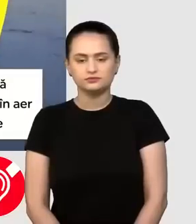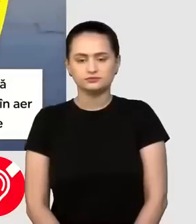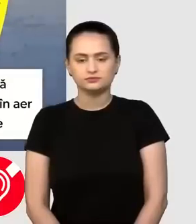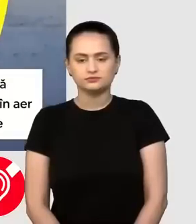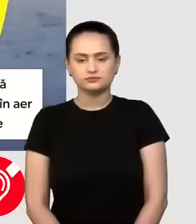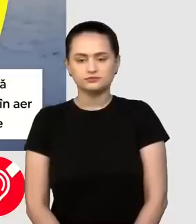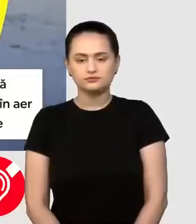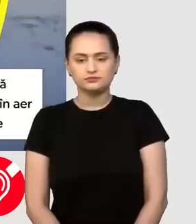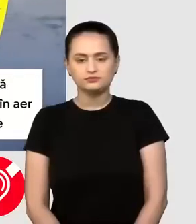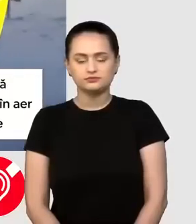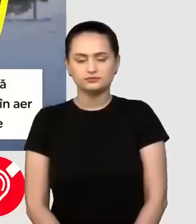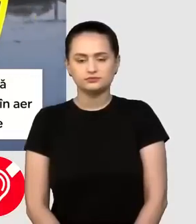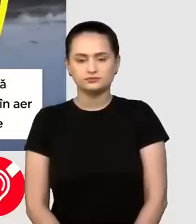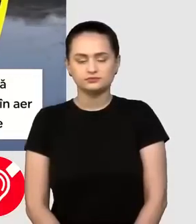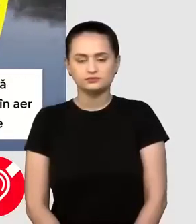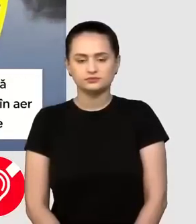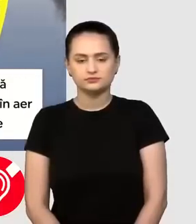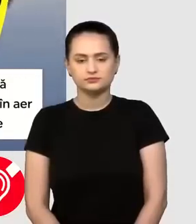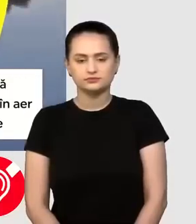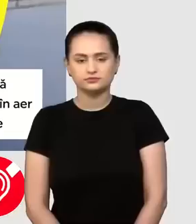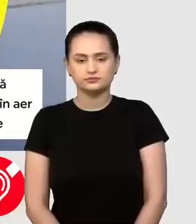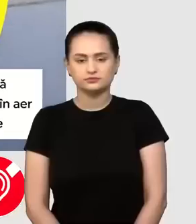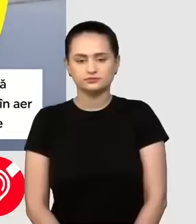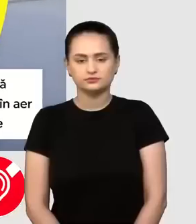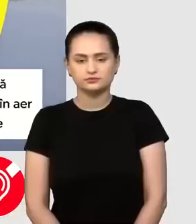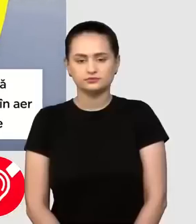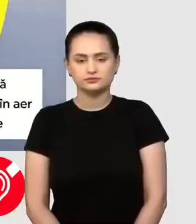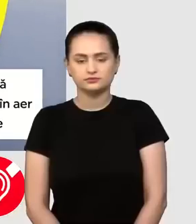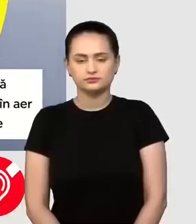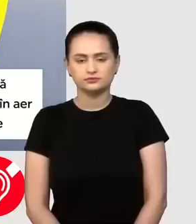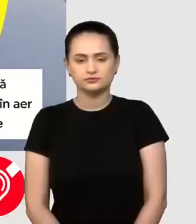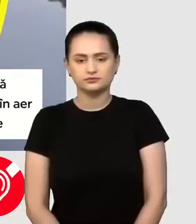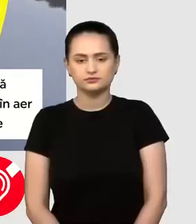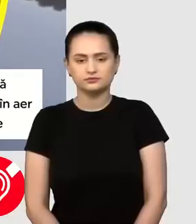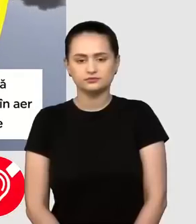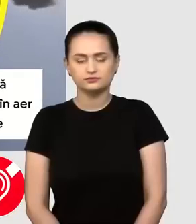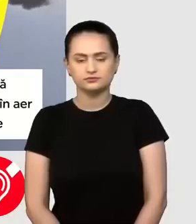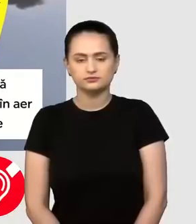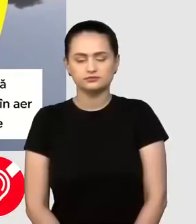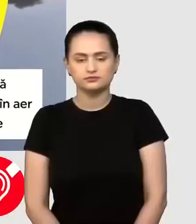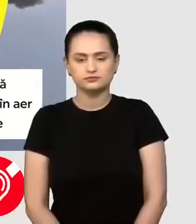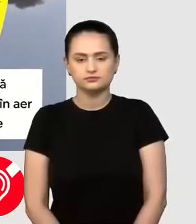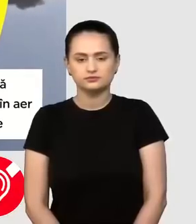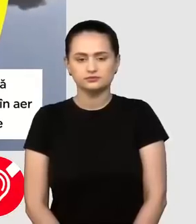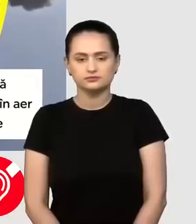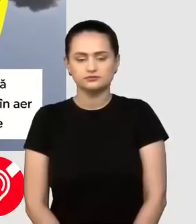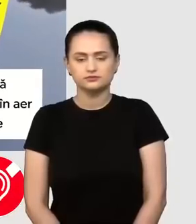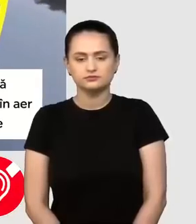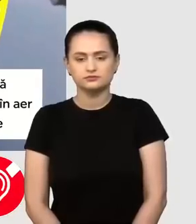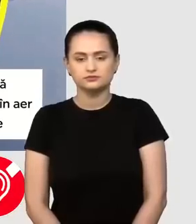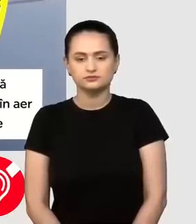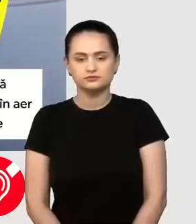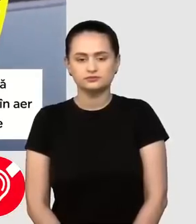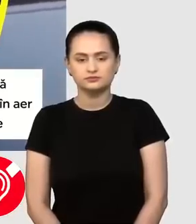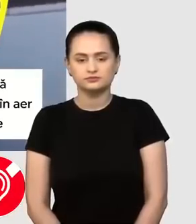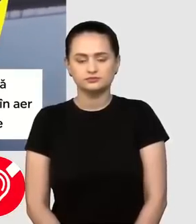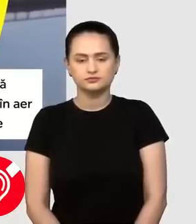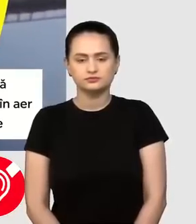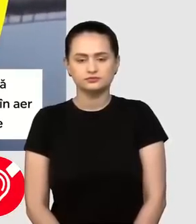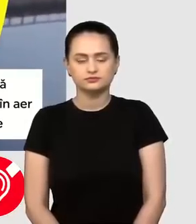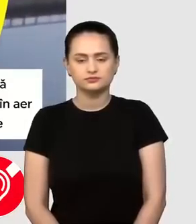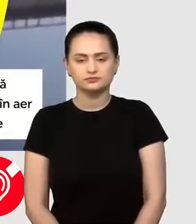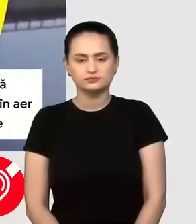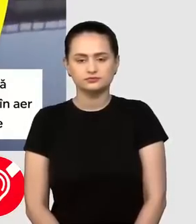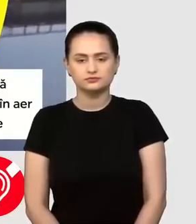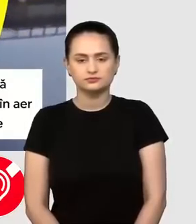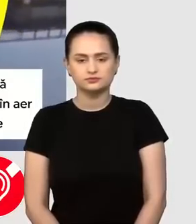luată din soclu pe care și l-a construit în Rusia. Dacă regimul Putin vrea să supraviețuiască, Putin are nevoie de să